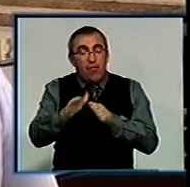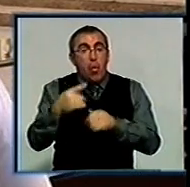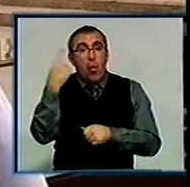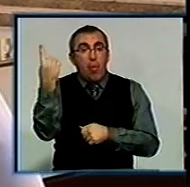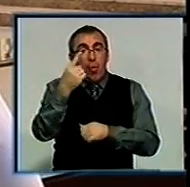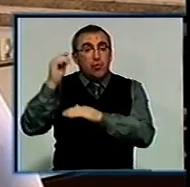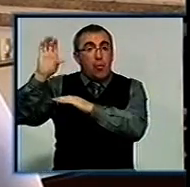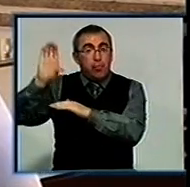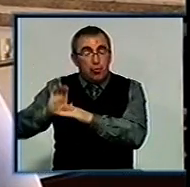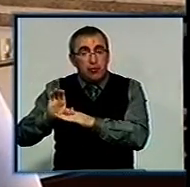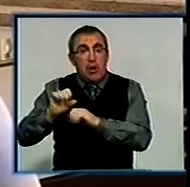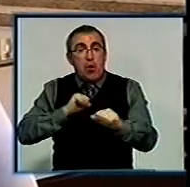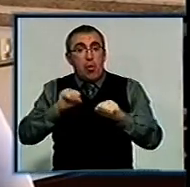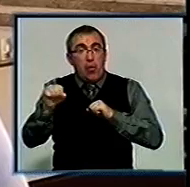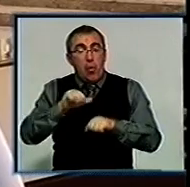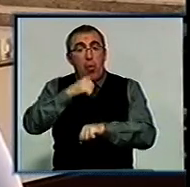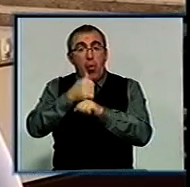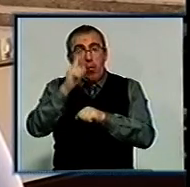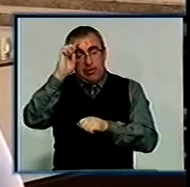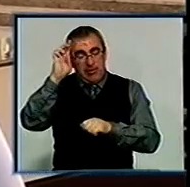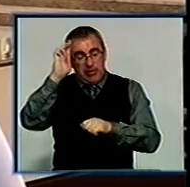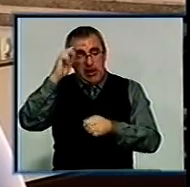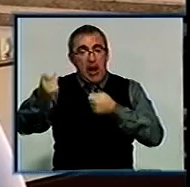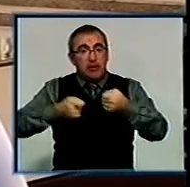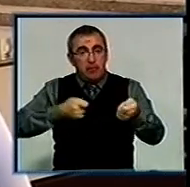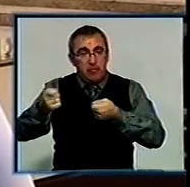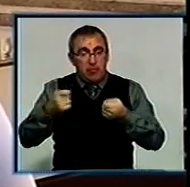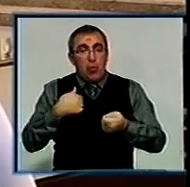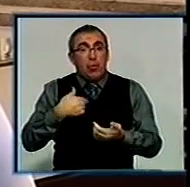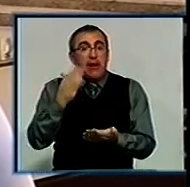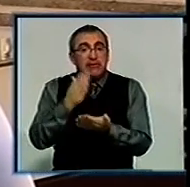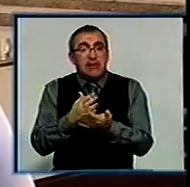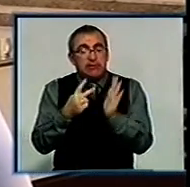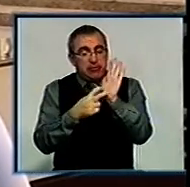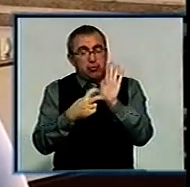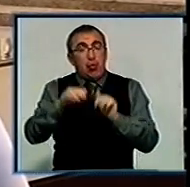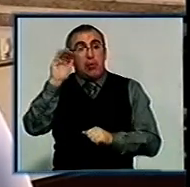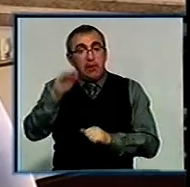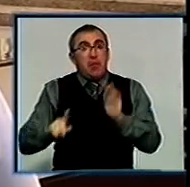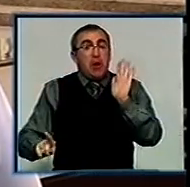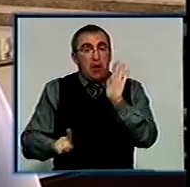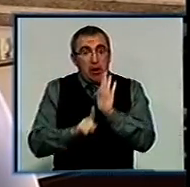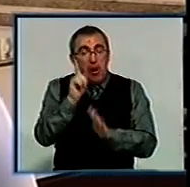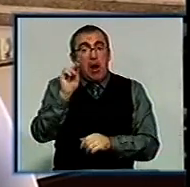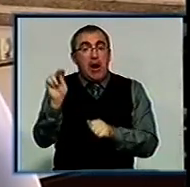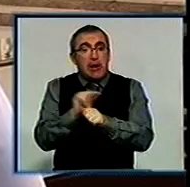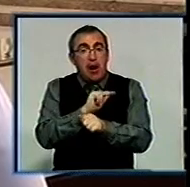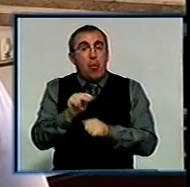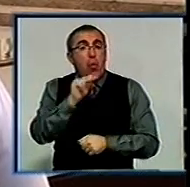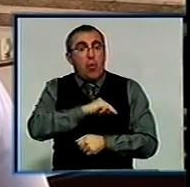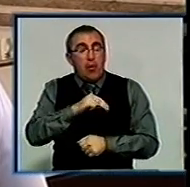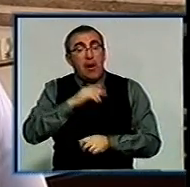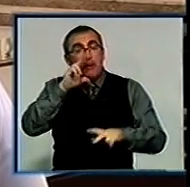обласного бюджету розпорядженням голови обласної державної адміністрації. Тобто у нас є 700 тисяч і ми розпочали ремонтні роботи.